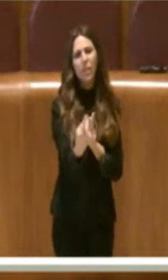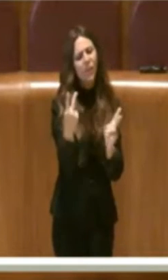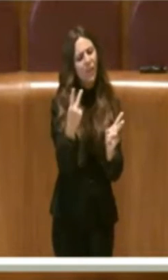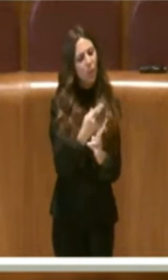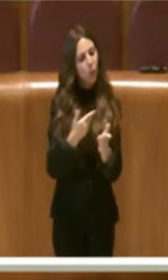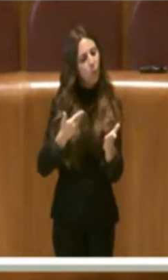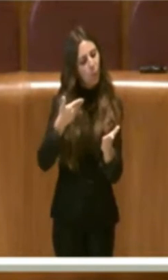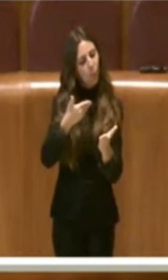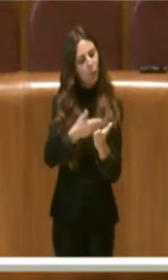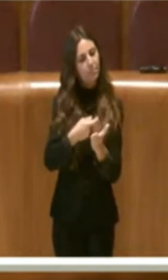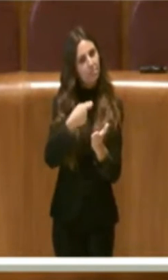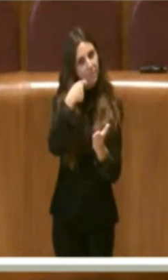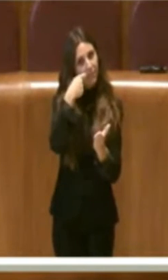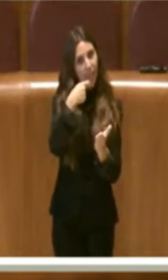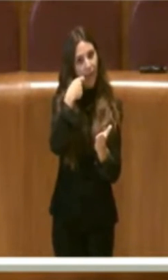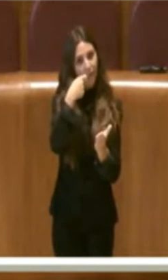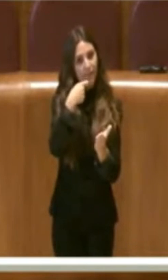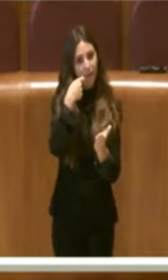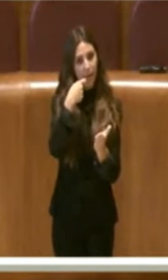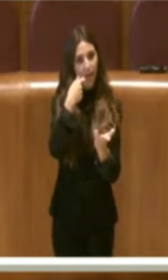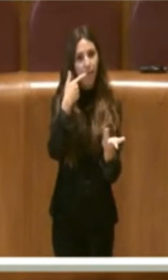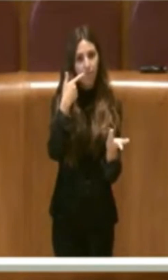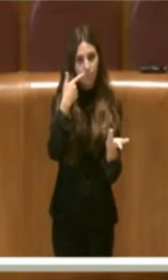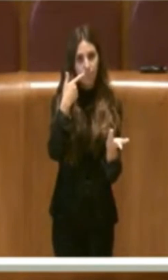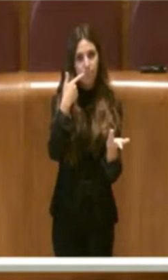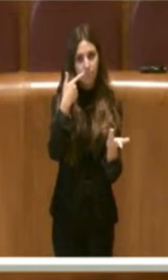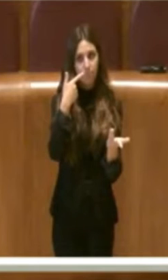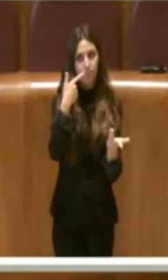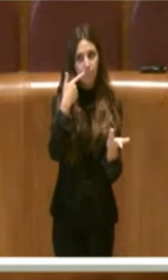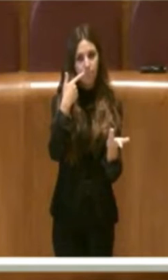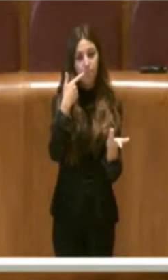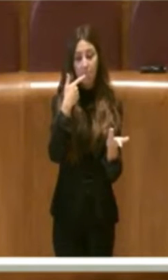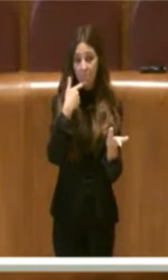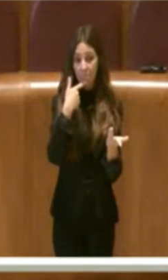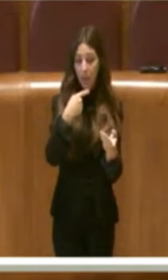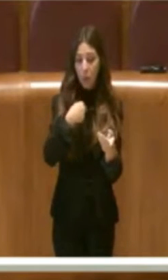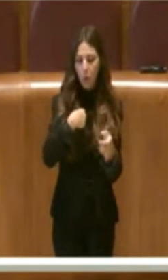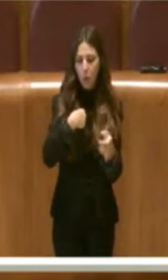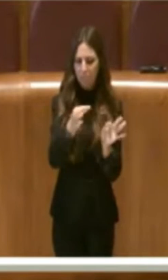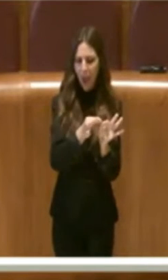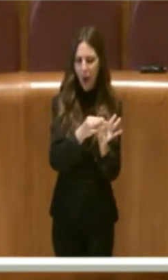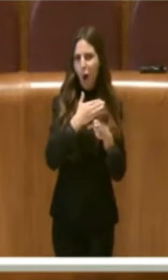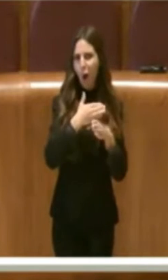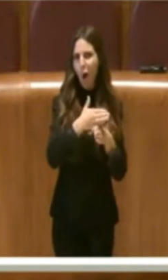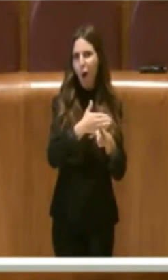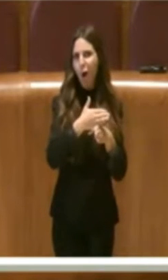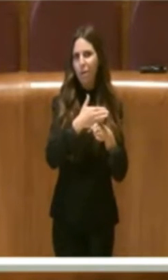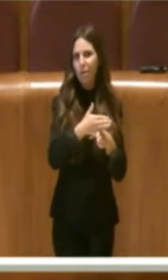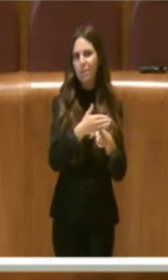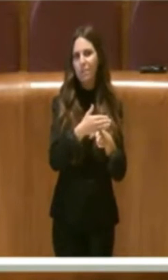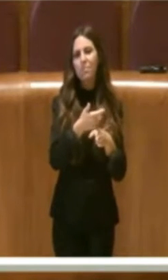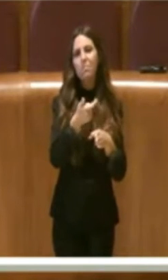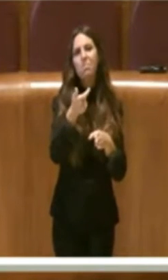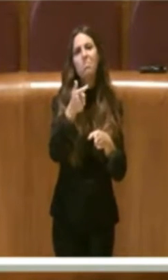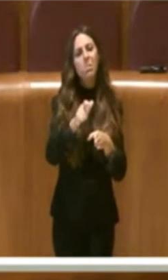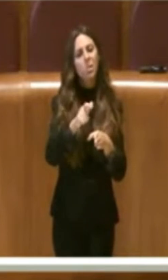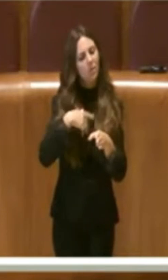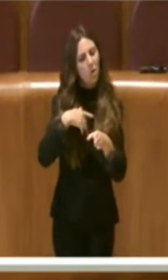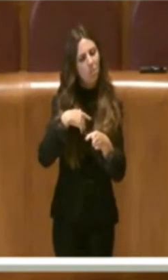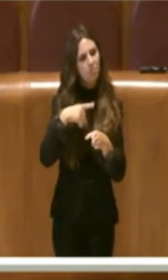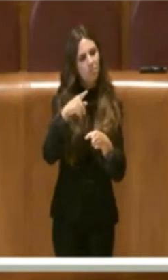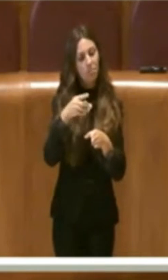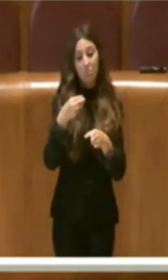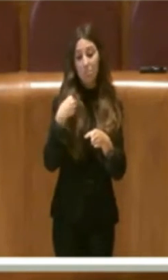mozione è sotto certi profili condivisibili perché quello che chiede nell'impegnato